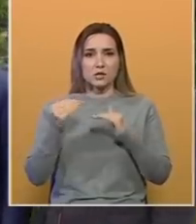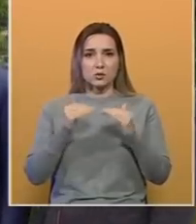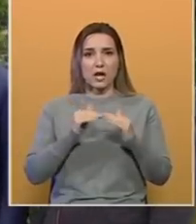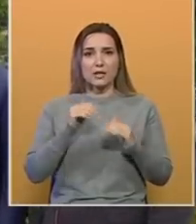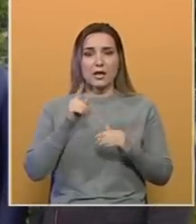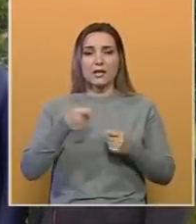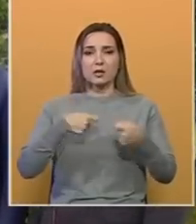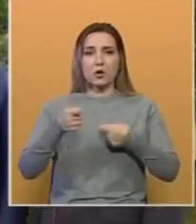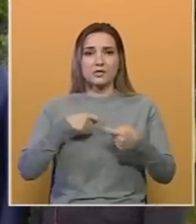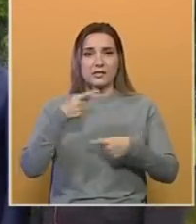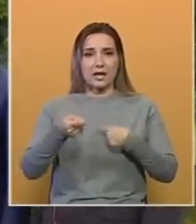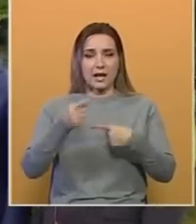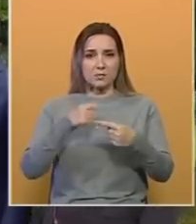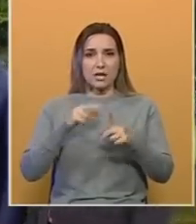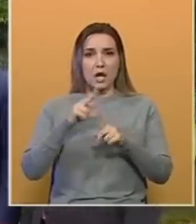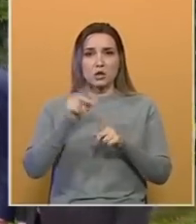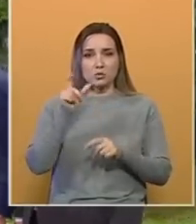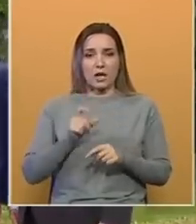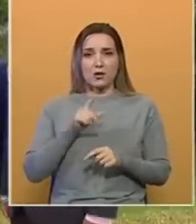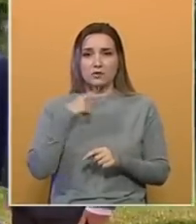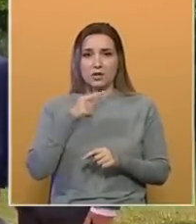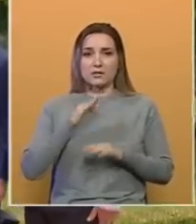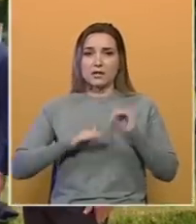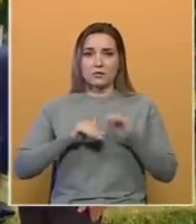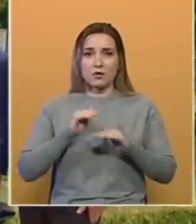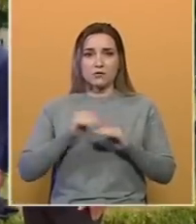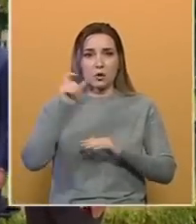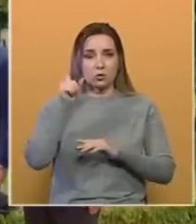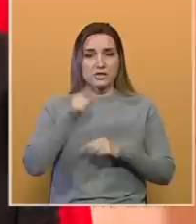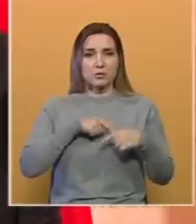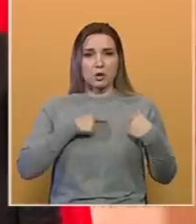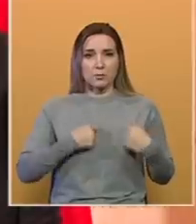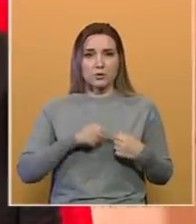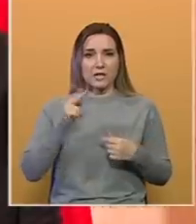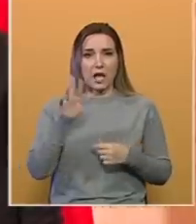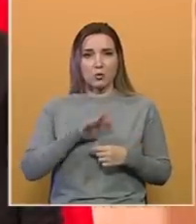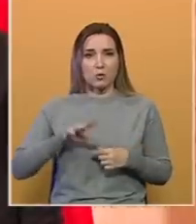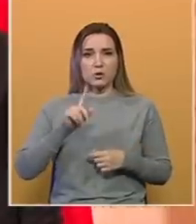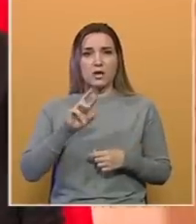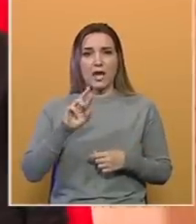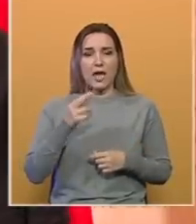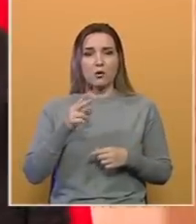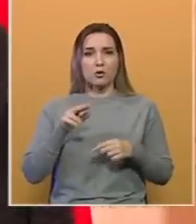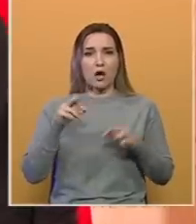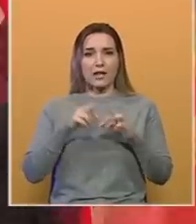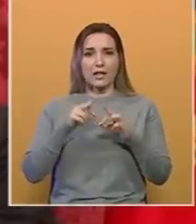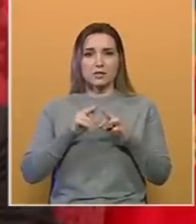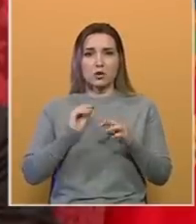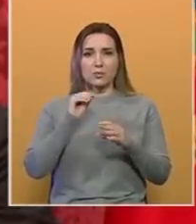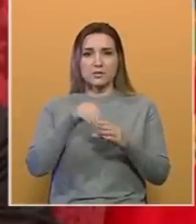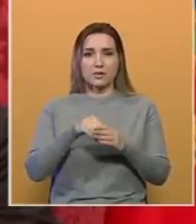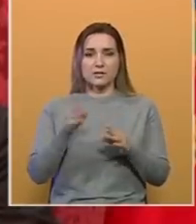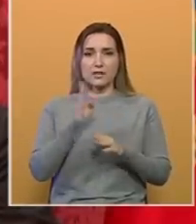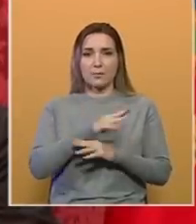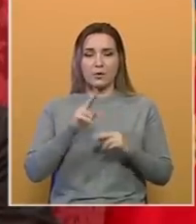objima trgovinske razmjene. Đukanović je izrazio zadovoljstvo turskim doprinosom europskoj i euroatlanskoj perspektivi regije